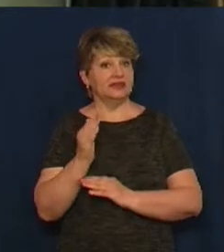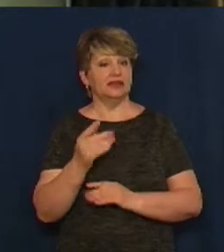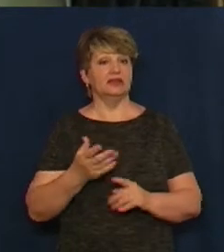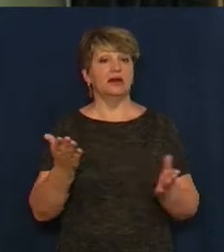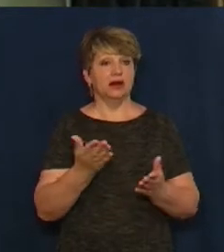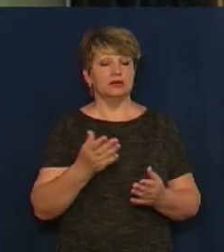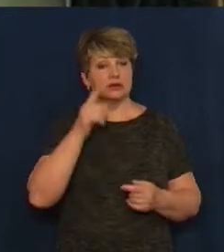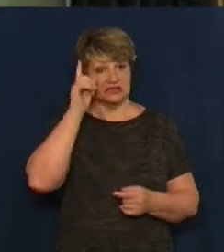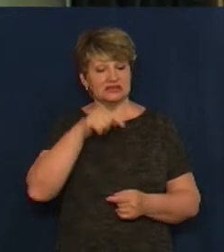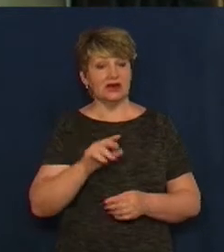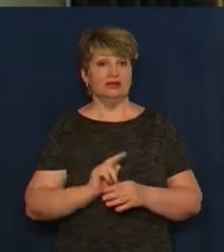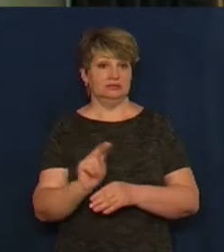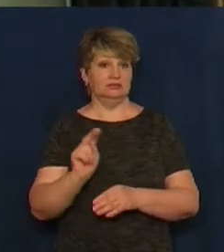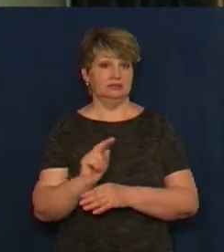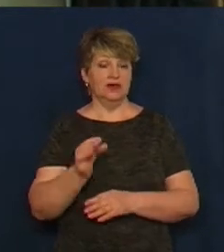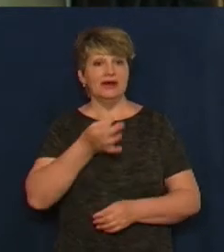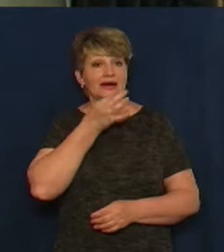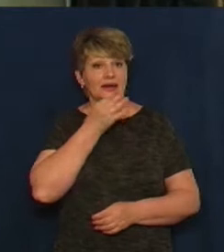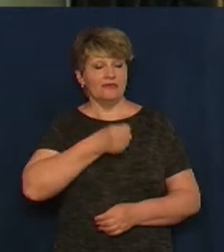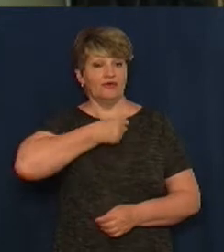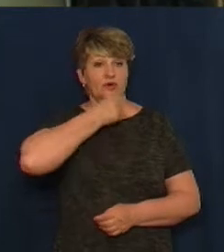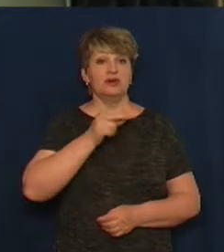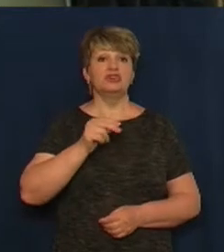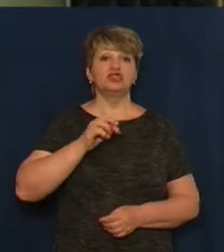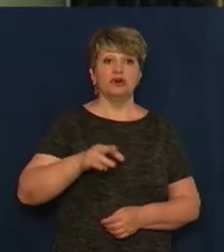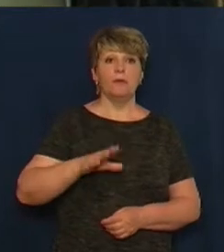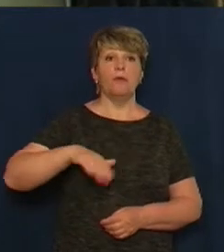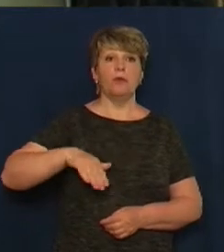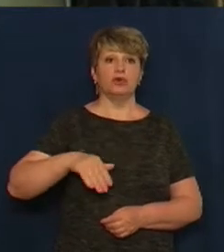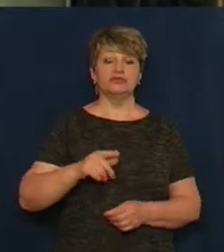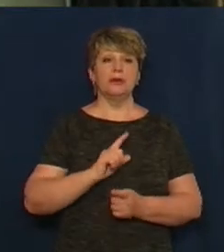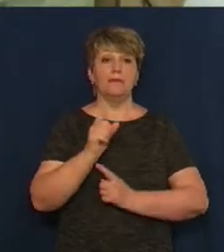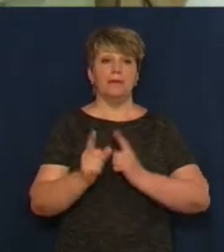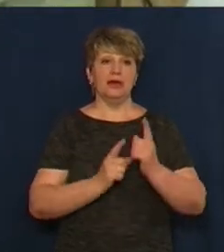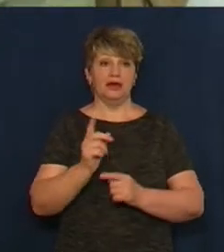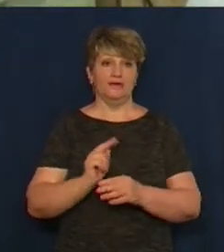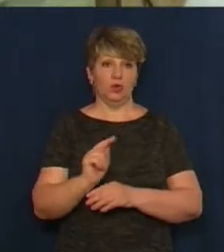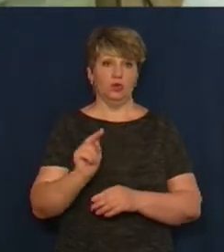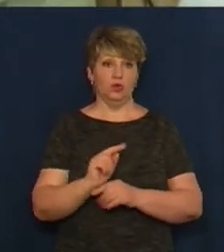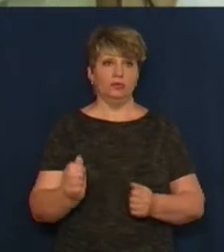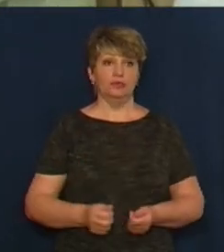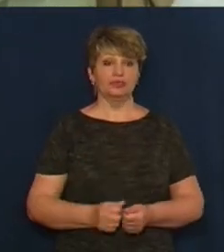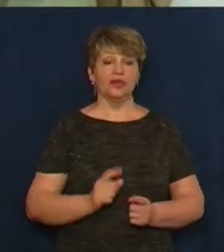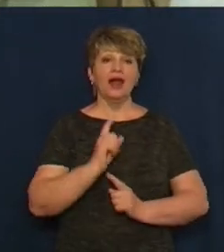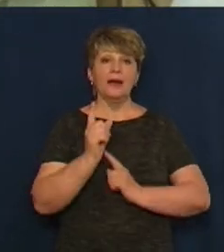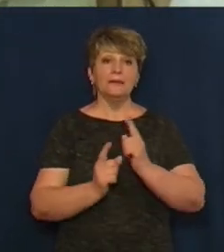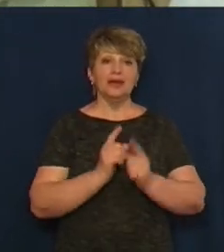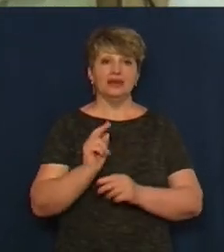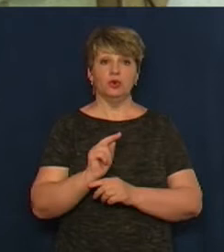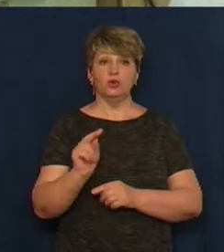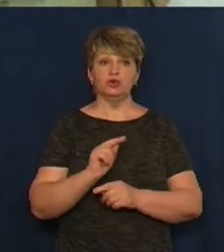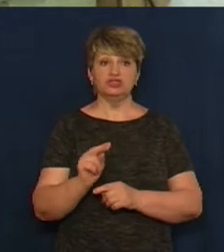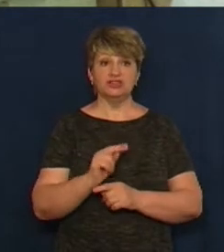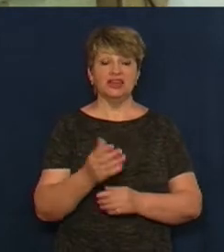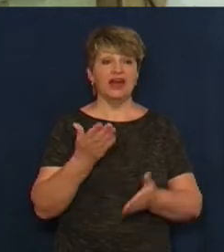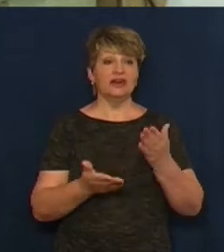краще навчити у ранньому віці, ніж потім його після вокальної студії переучувати. Перевчити, якщо м'язи запам